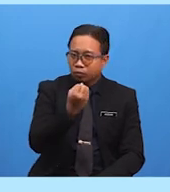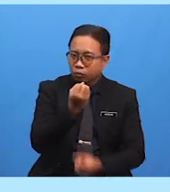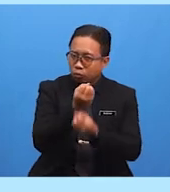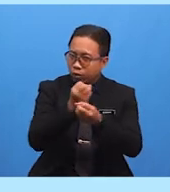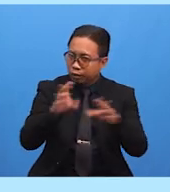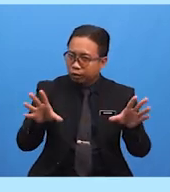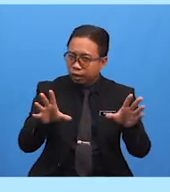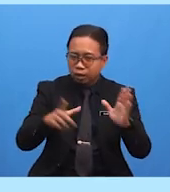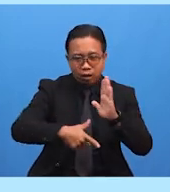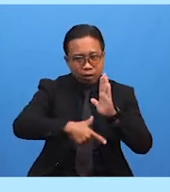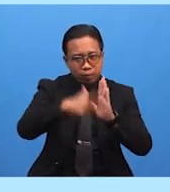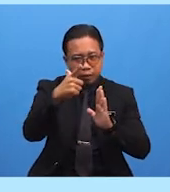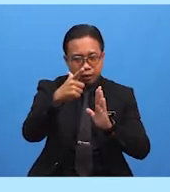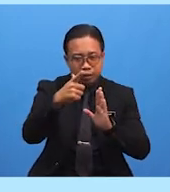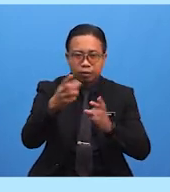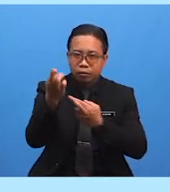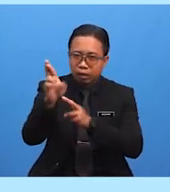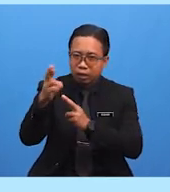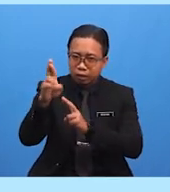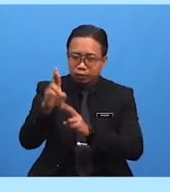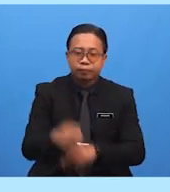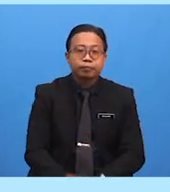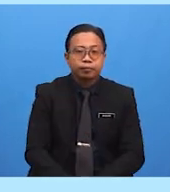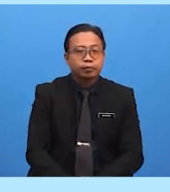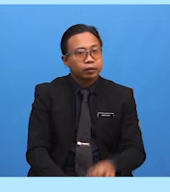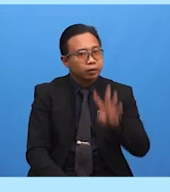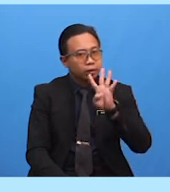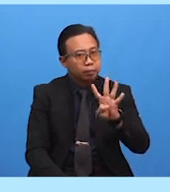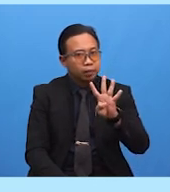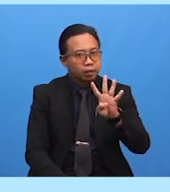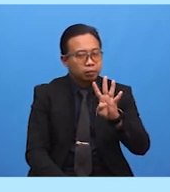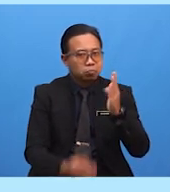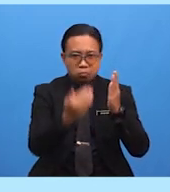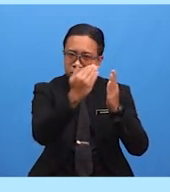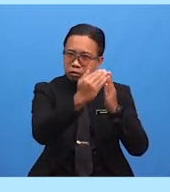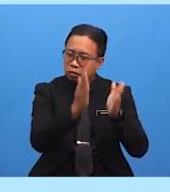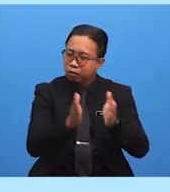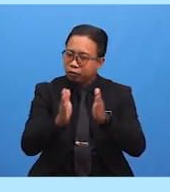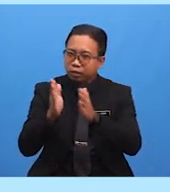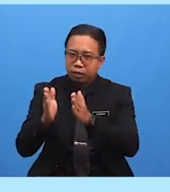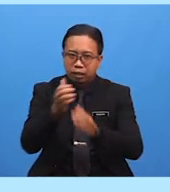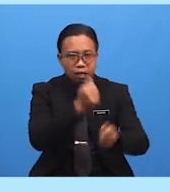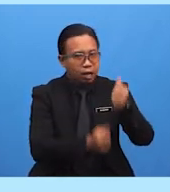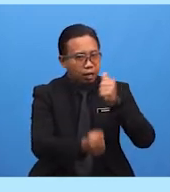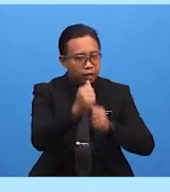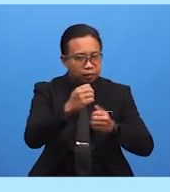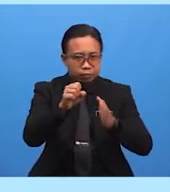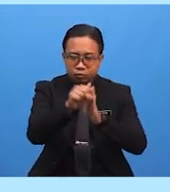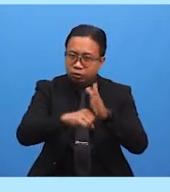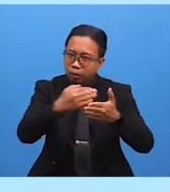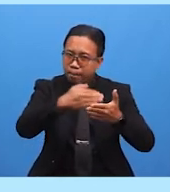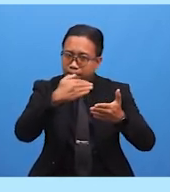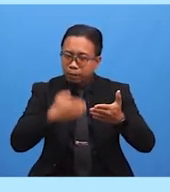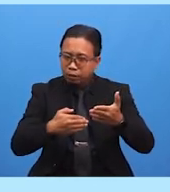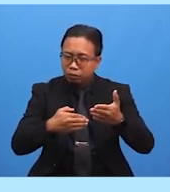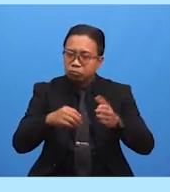kelebihan Rehlah Keempat, mengklasifikasikan Adap-Adap sebelum,